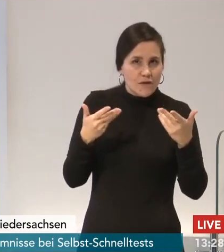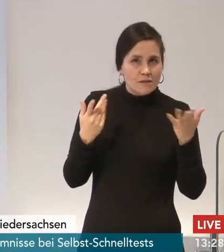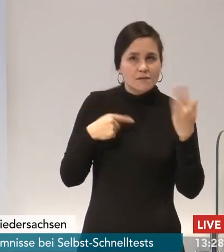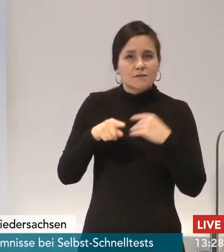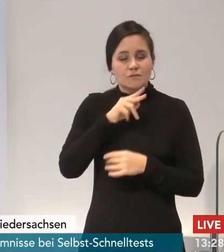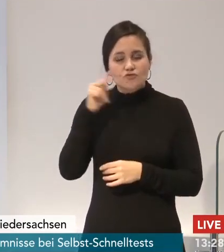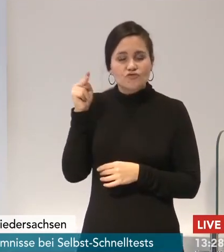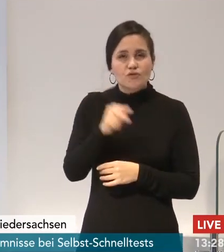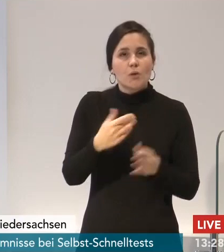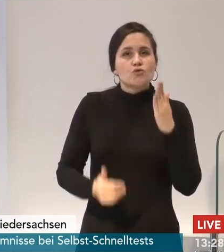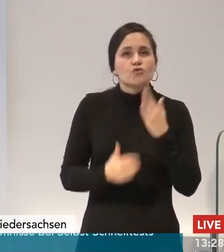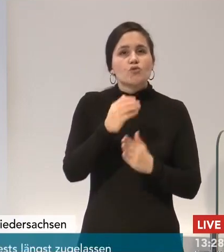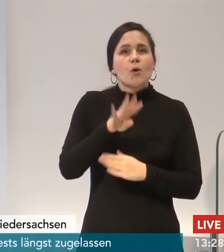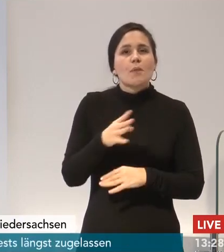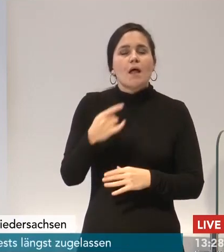drei Schritten.